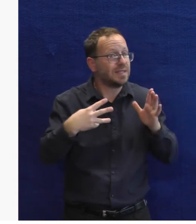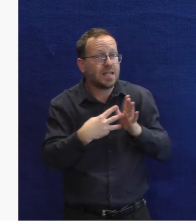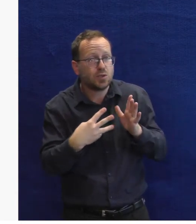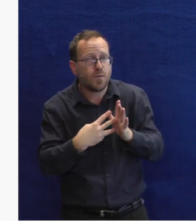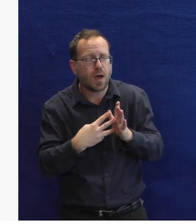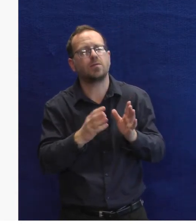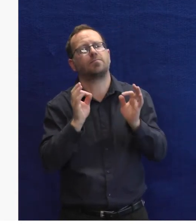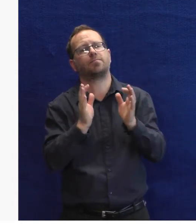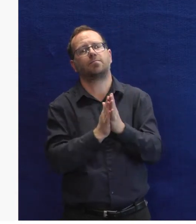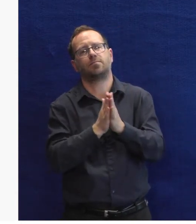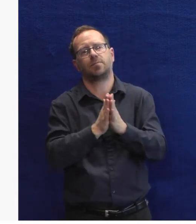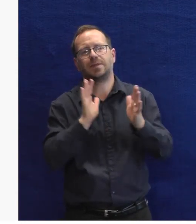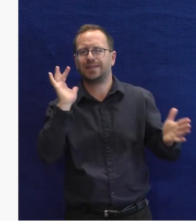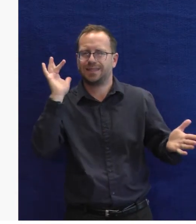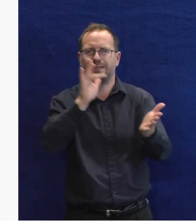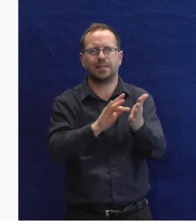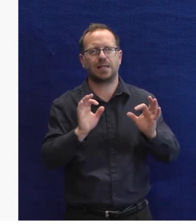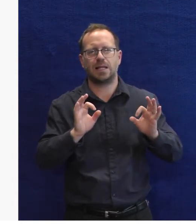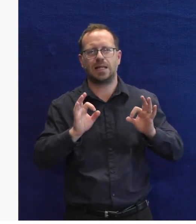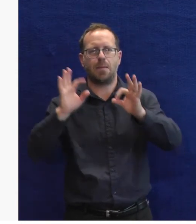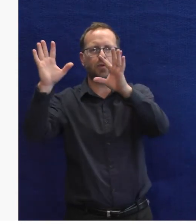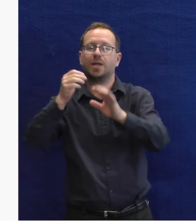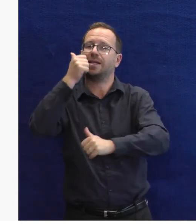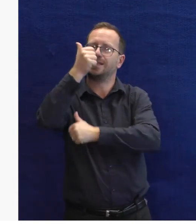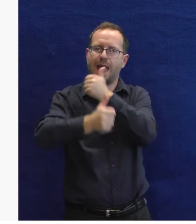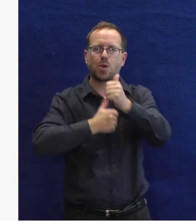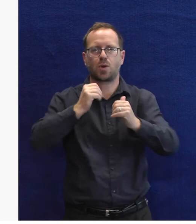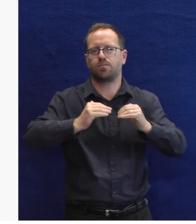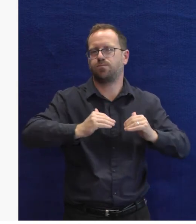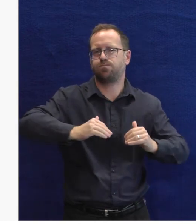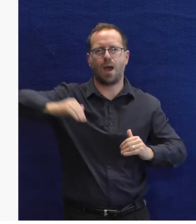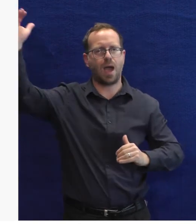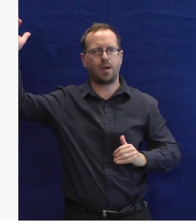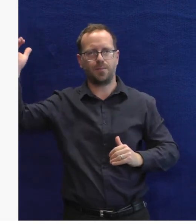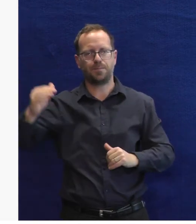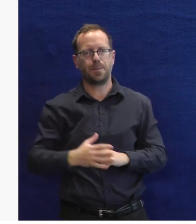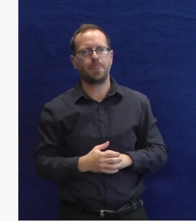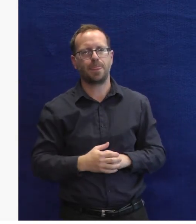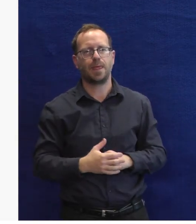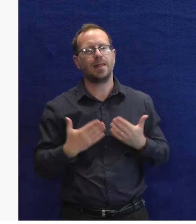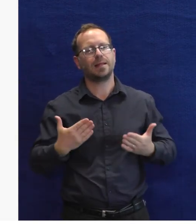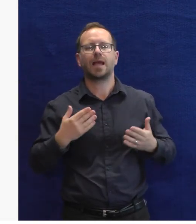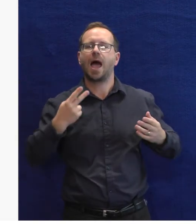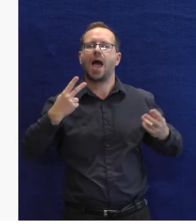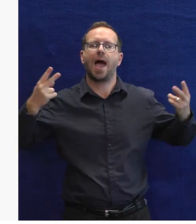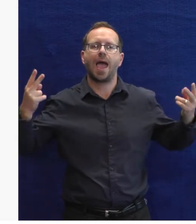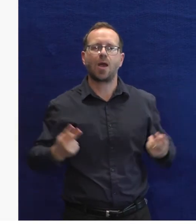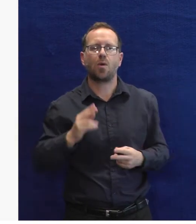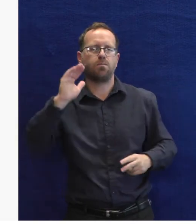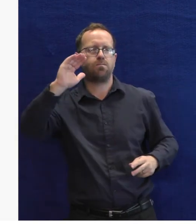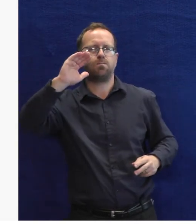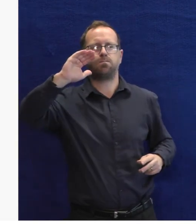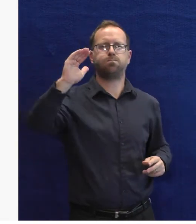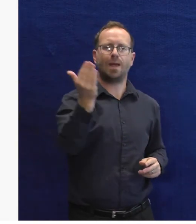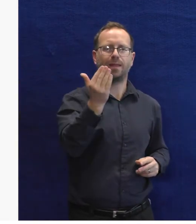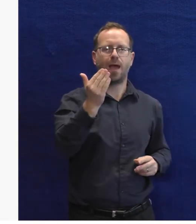budete mít zájem otestovat tu iOS aplikaci a pomůžete nám to zlepšovat. Naším cílem je být příští rok mnohem dál. Dneska jsme